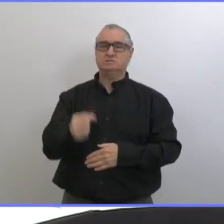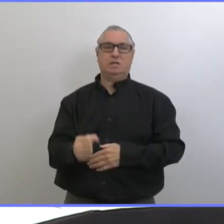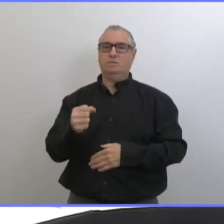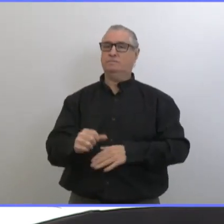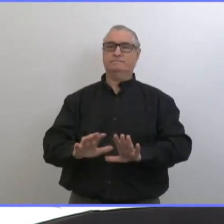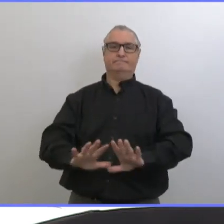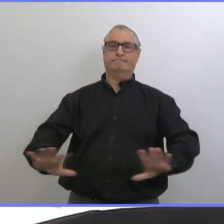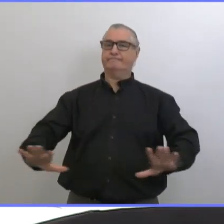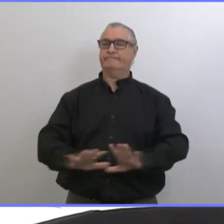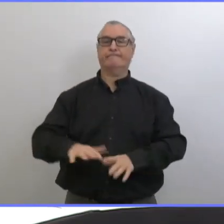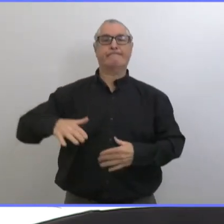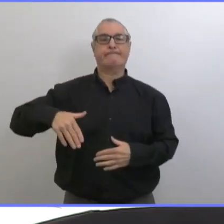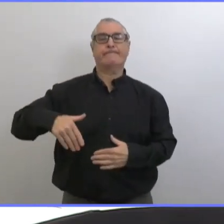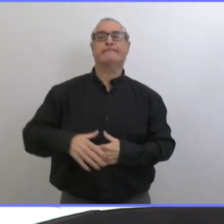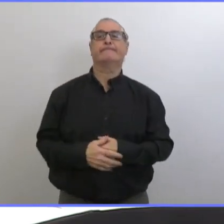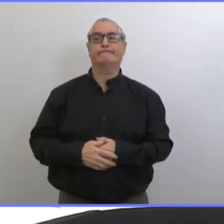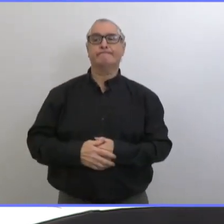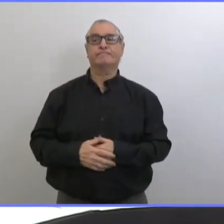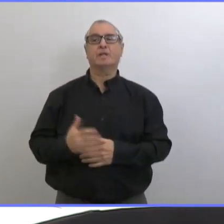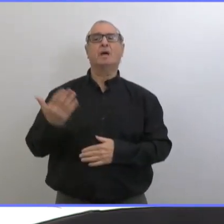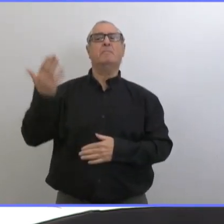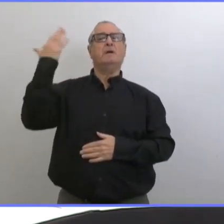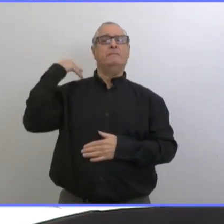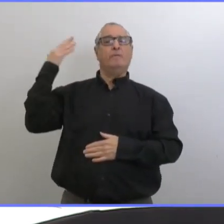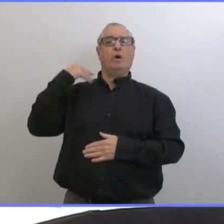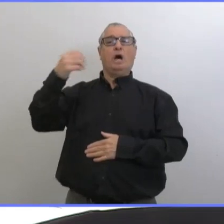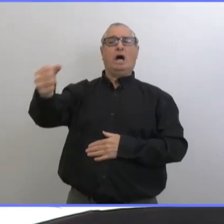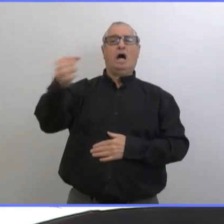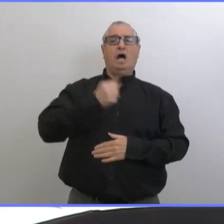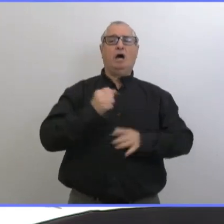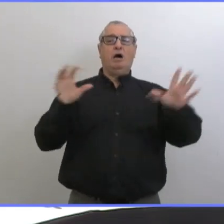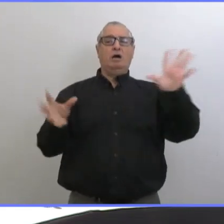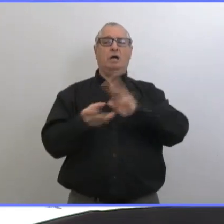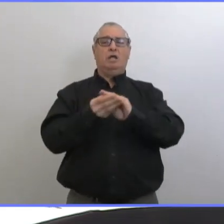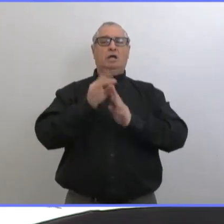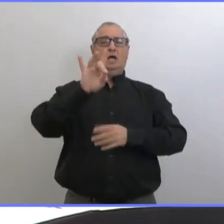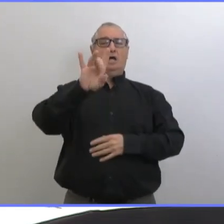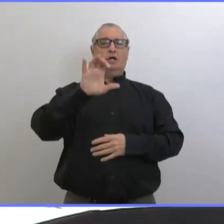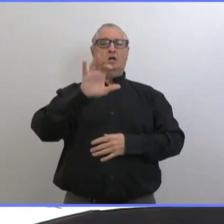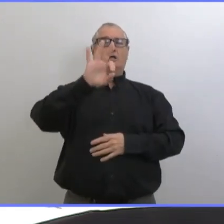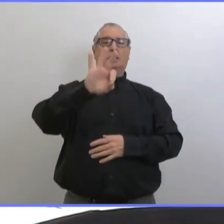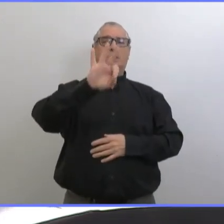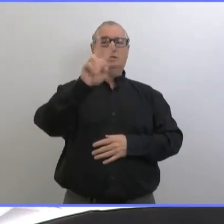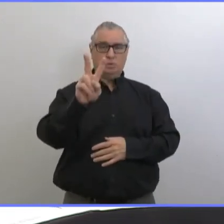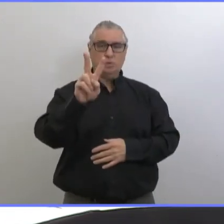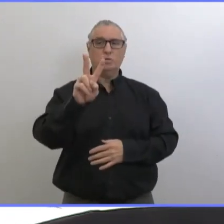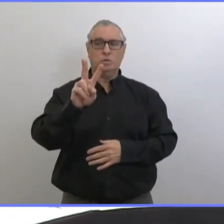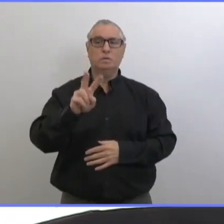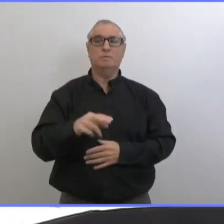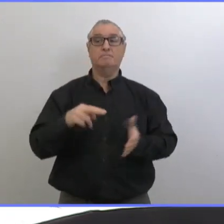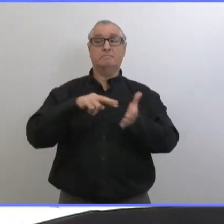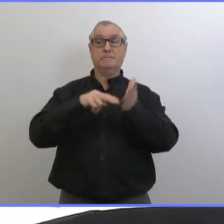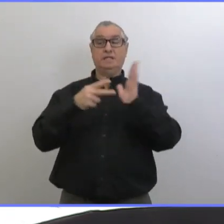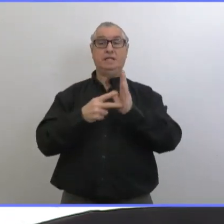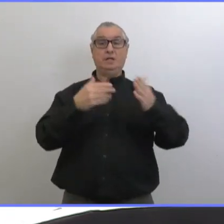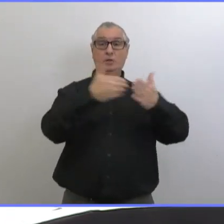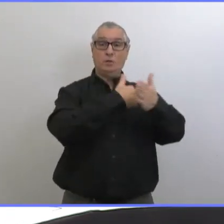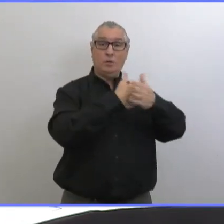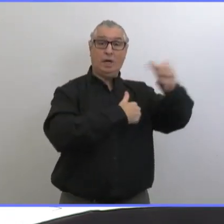Donc, pour un total de 2 007 employés qui sont pour la vaccination.